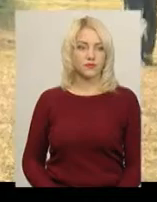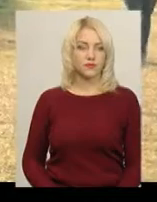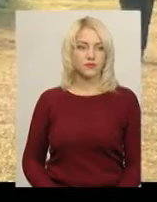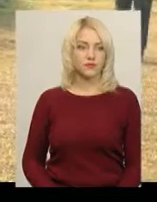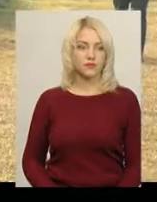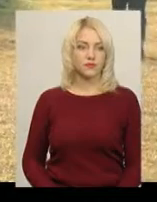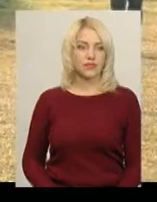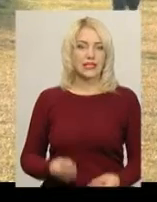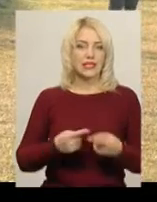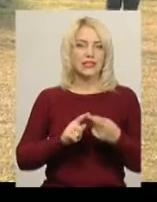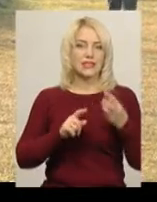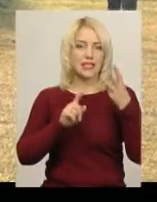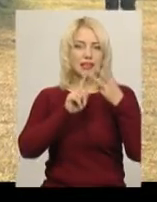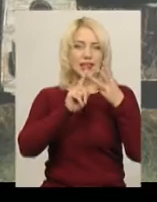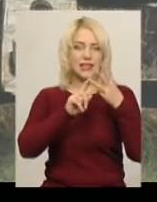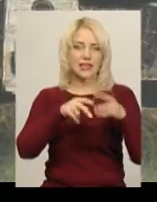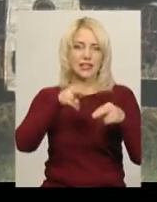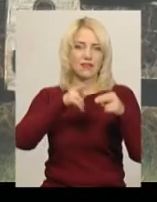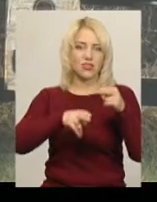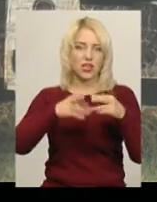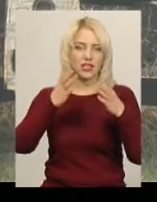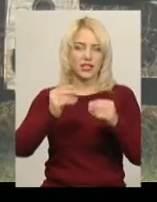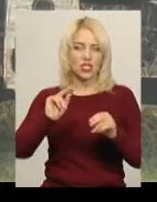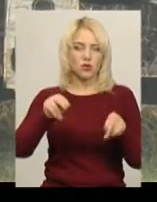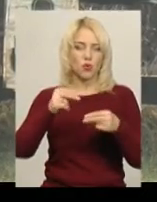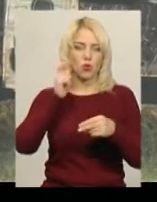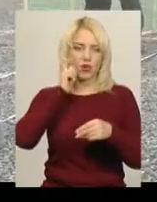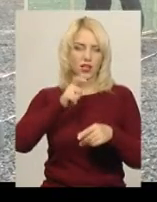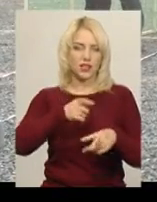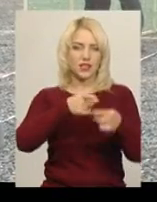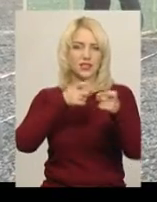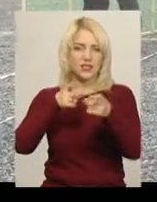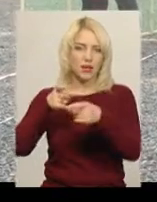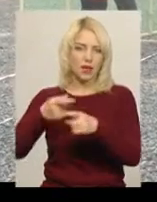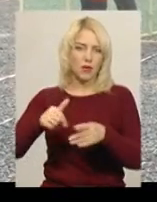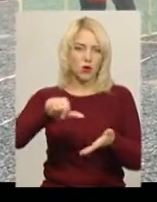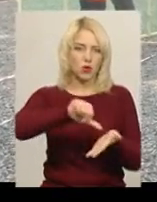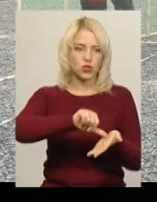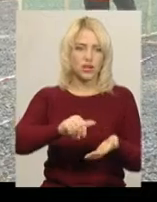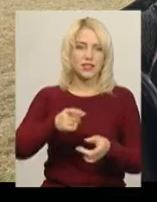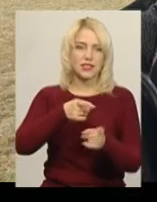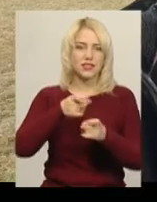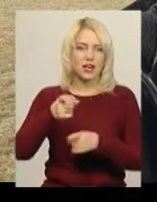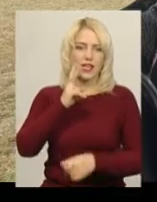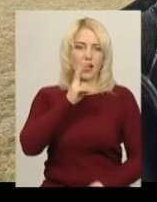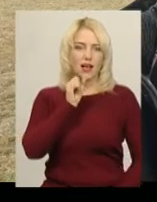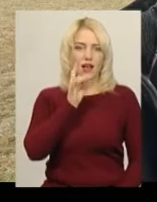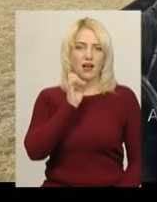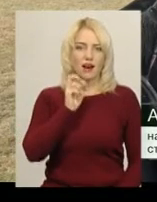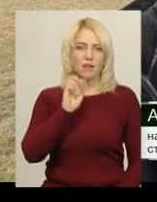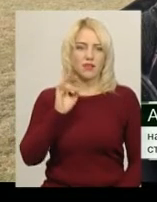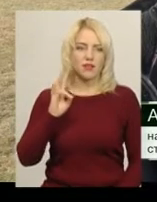Це третій завершальний день чемпіонату України з практичної стрільби Учасники змагань стріляють з карабінів У нас третій день